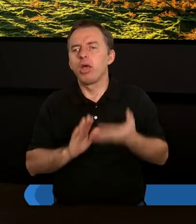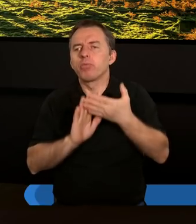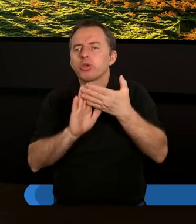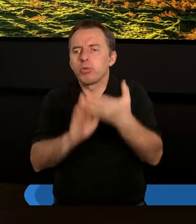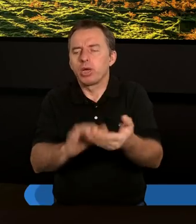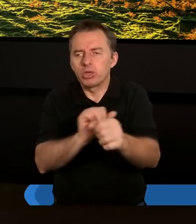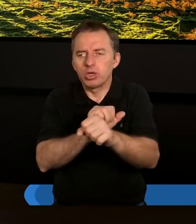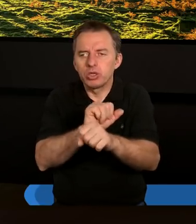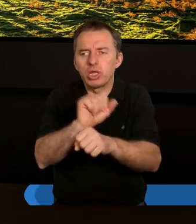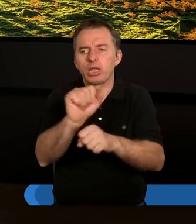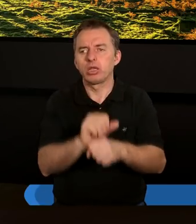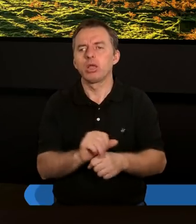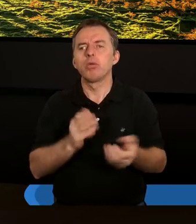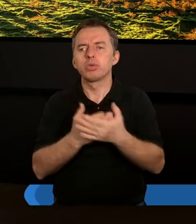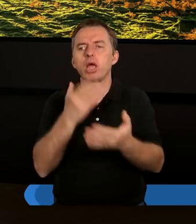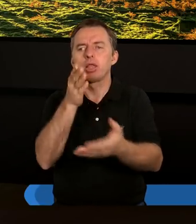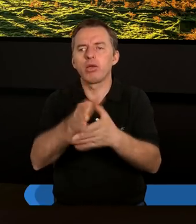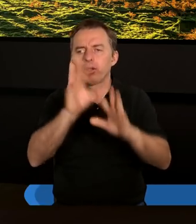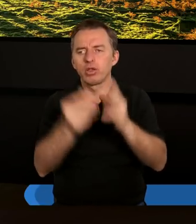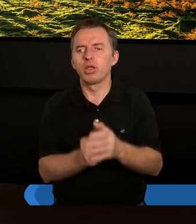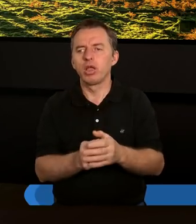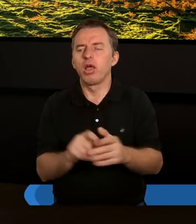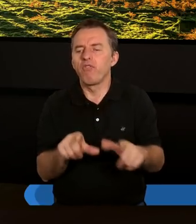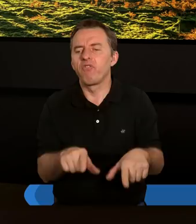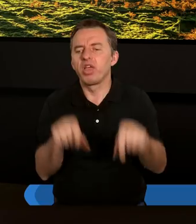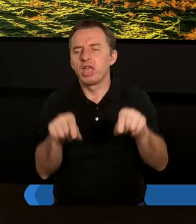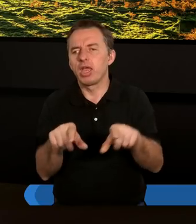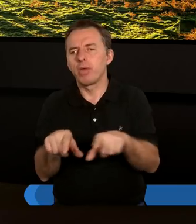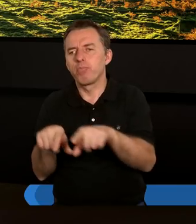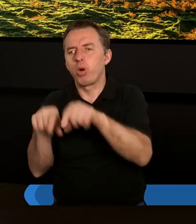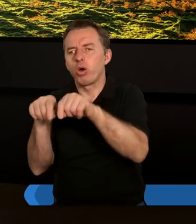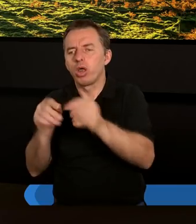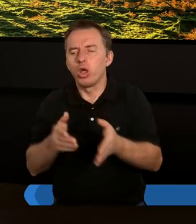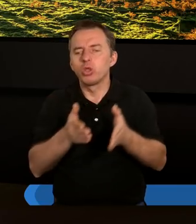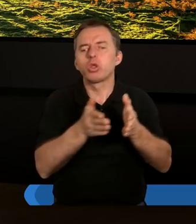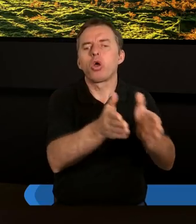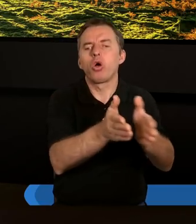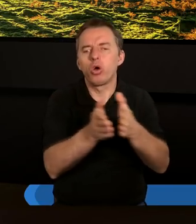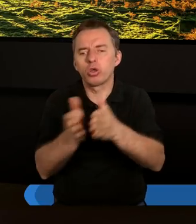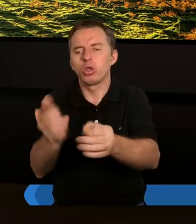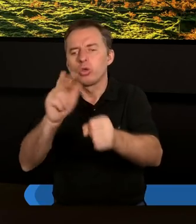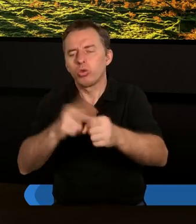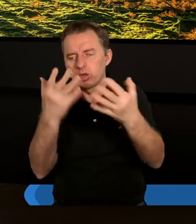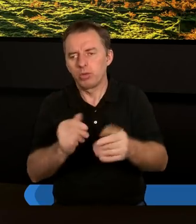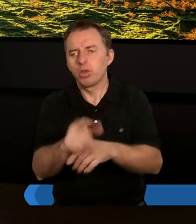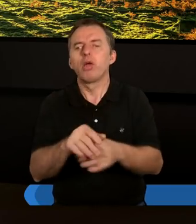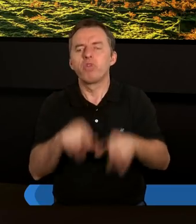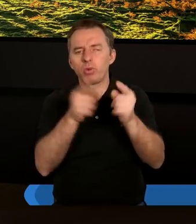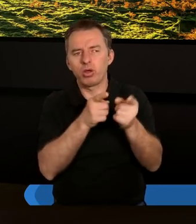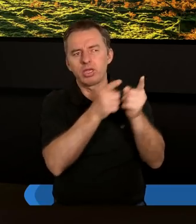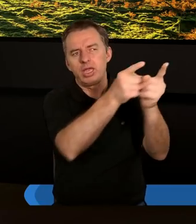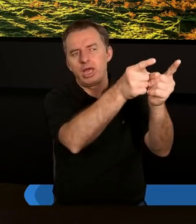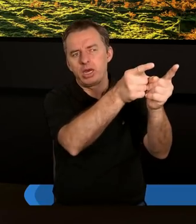Przebaczenie jest przede wszystkim pewnego rodzaju wyborem drogi, którą chcemy iść. Jest wyborem